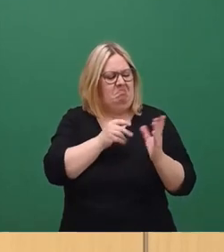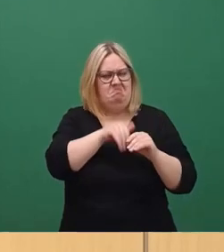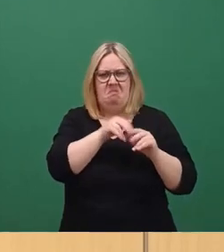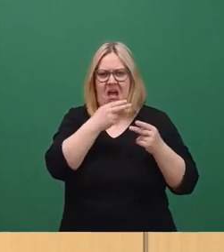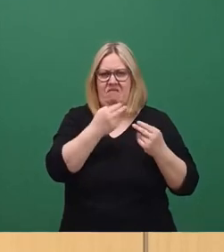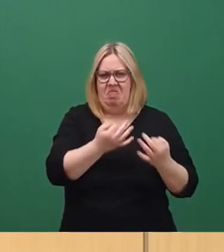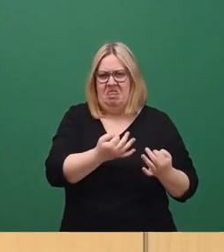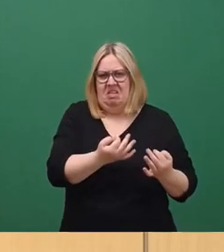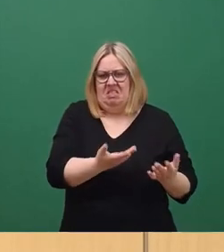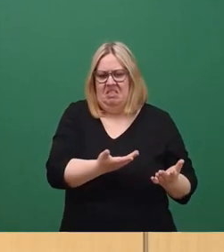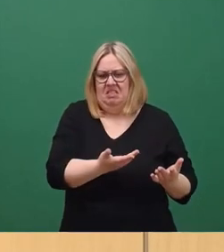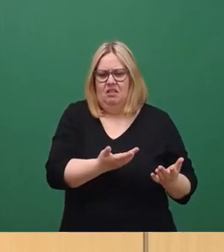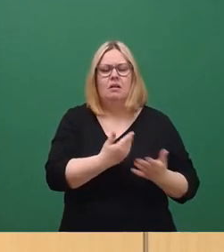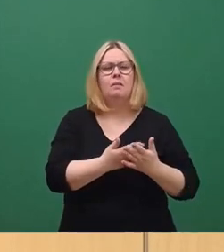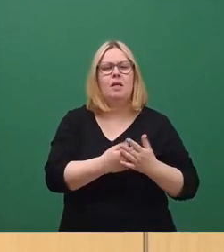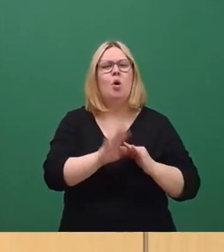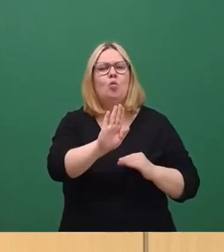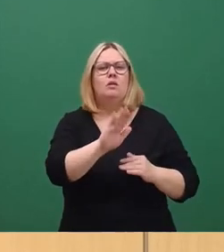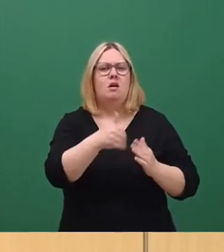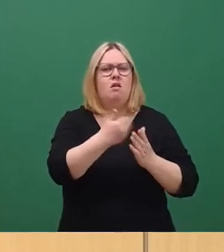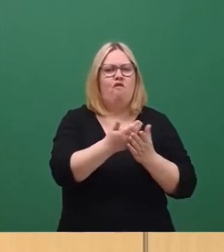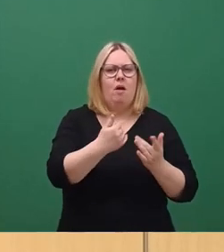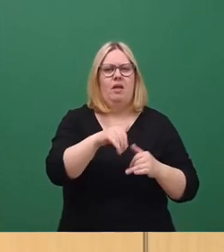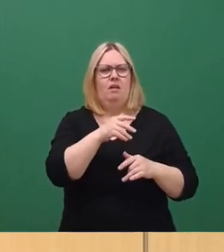nicht, was eigentlich seine Intention ist.